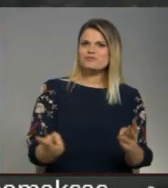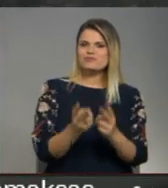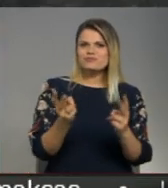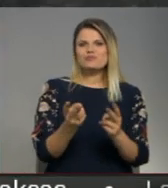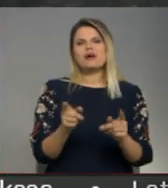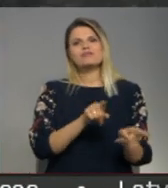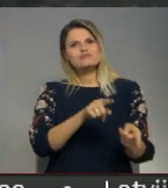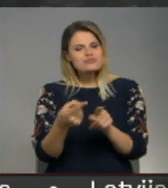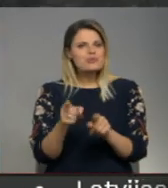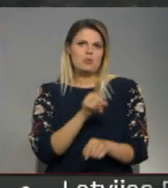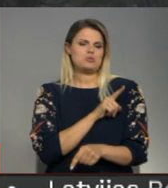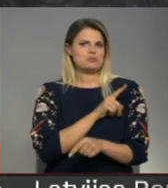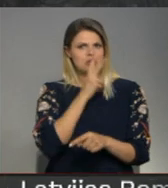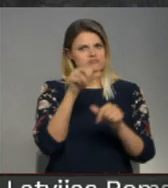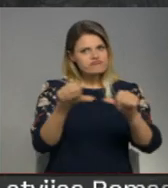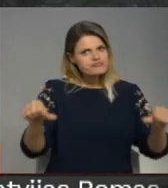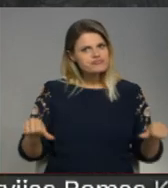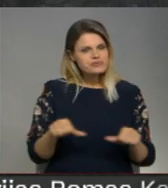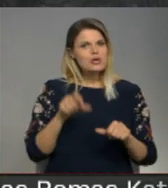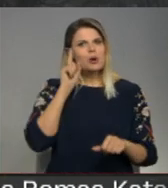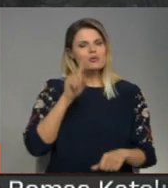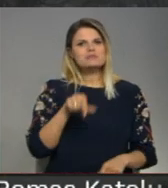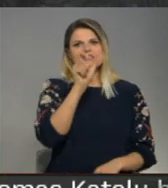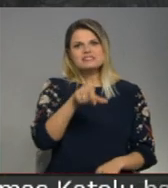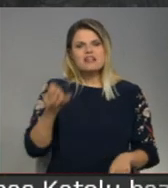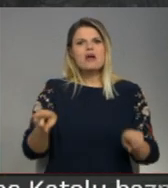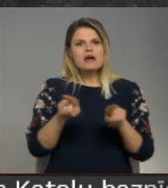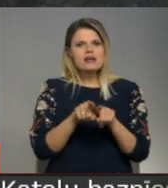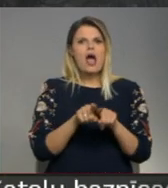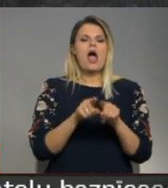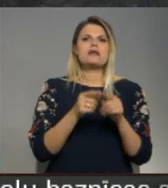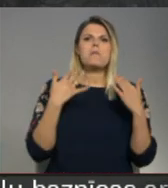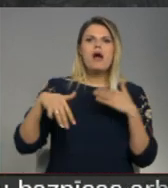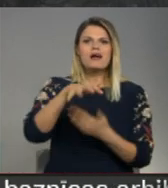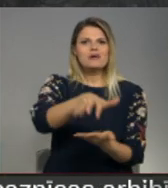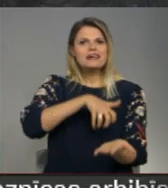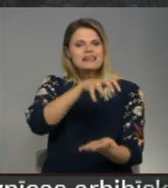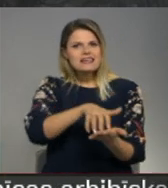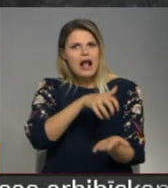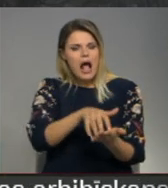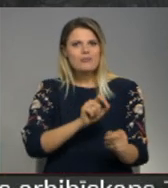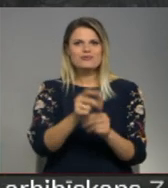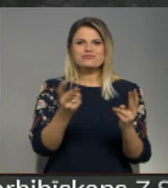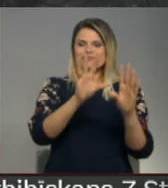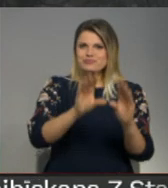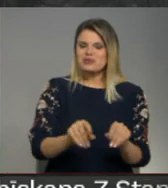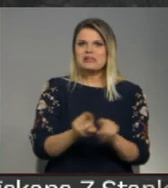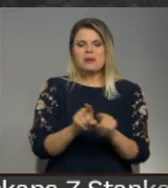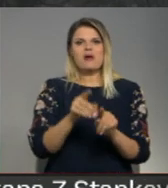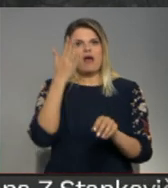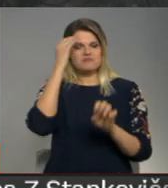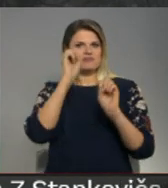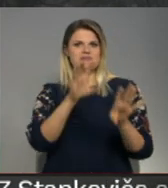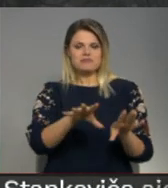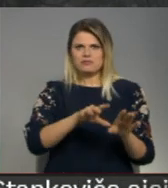pavasarīgais laiks būs par jams, lai iedzīvotāji sakopt savas piemais teritorijas, bet tā ļoti bieži tieši no nepieskatītiem ugunsgrēkiem izceļās